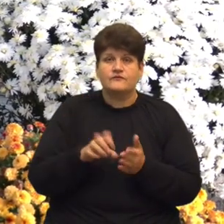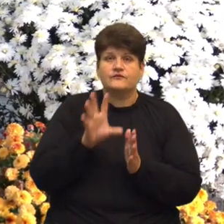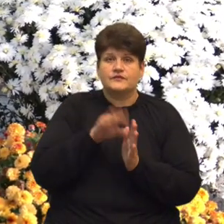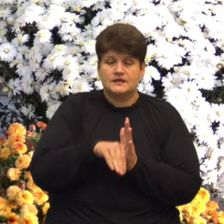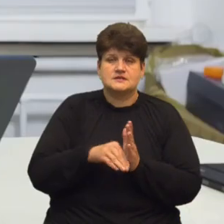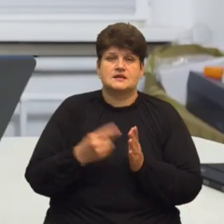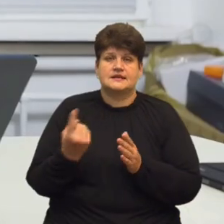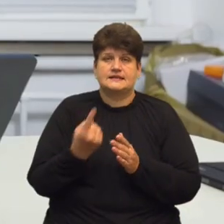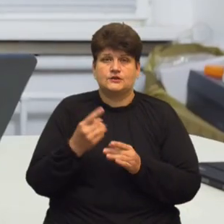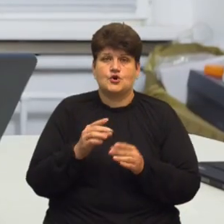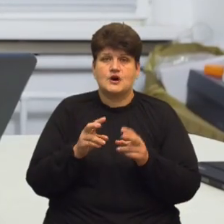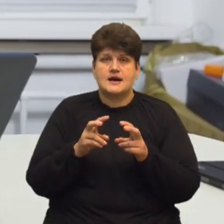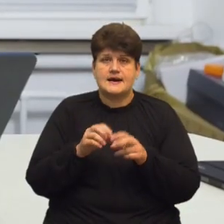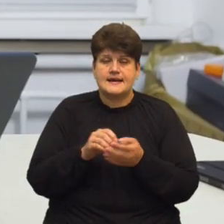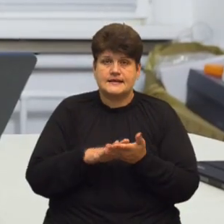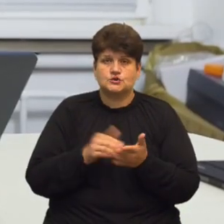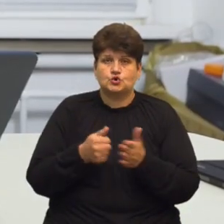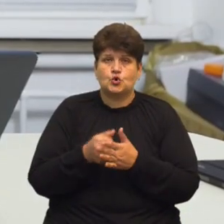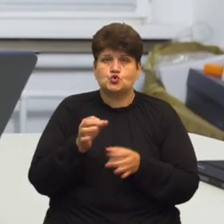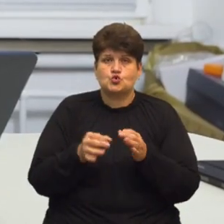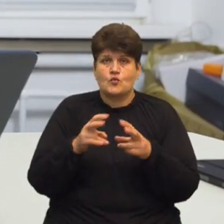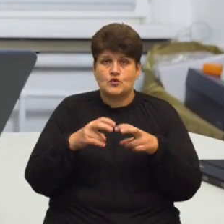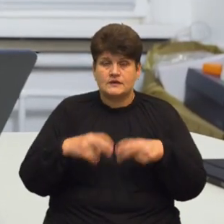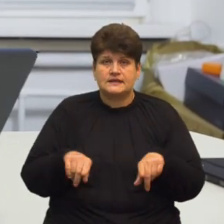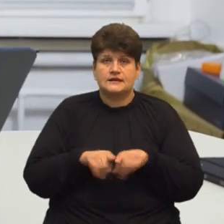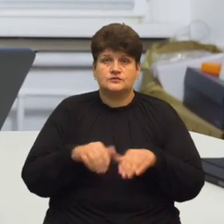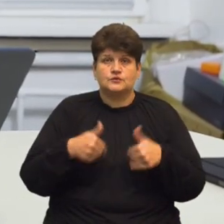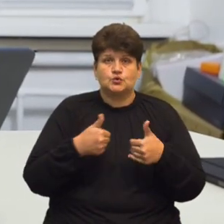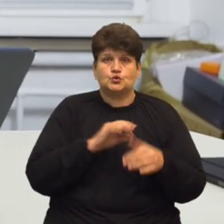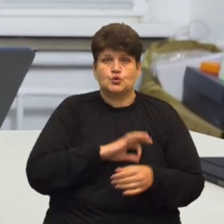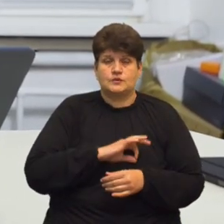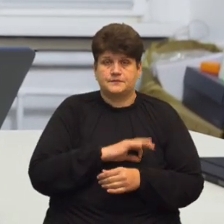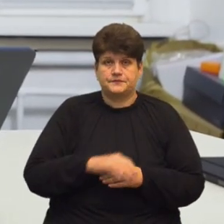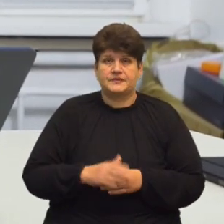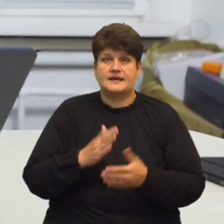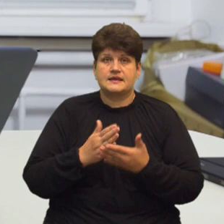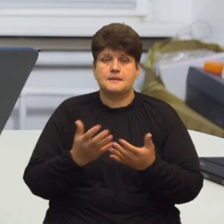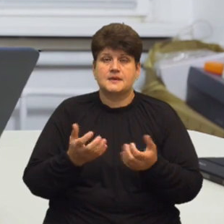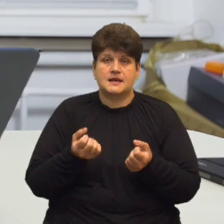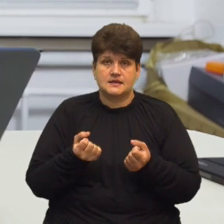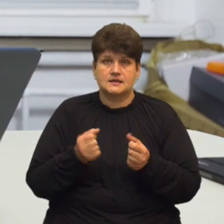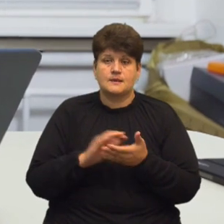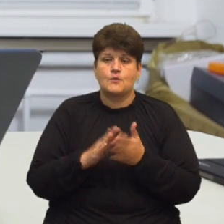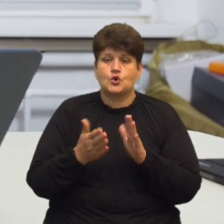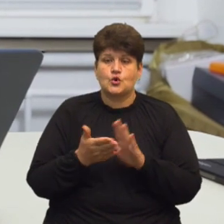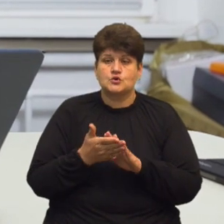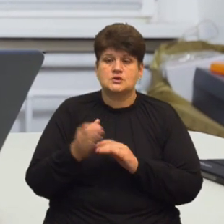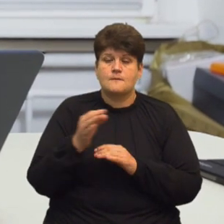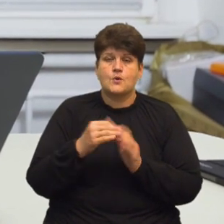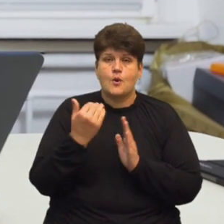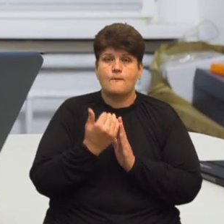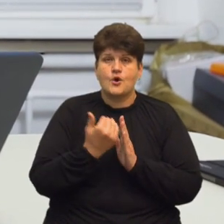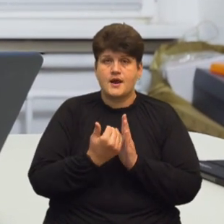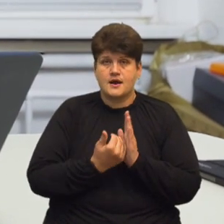досудових розслідувань За коментарями ми звернулися також до юристів Є прийнятое положення про порядок